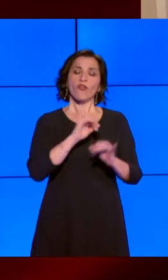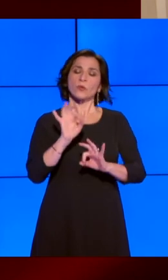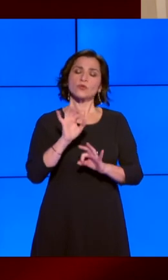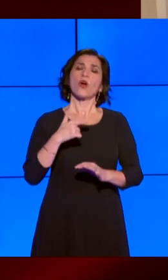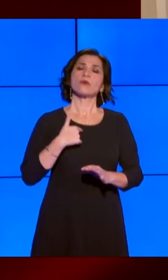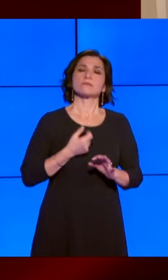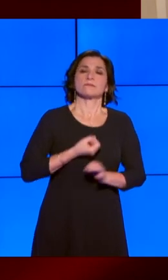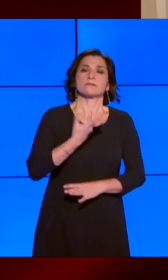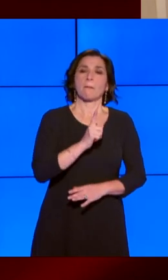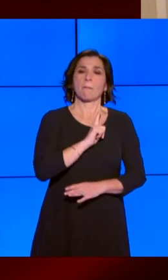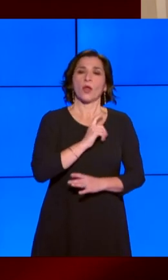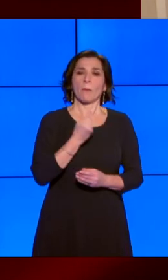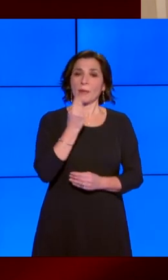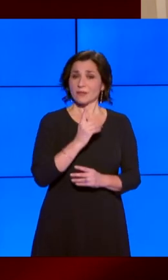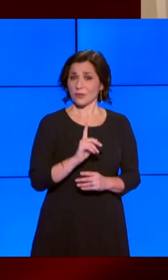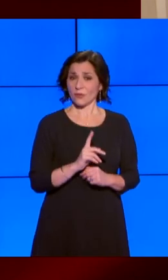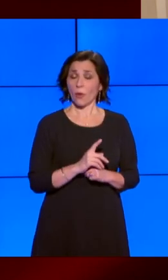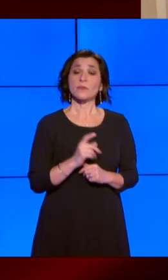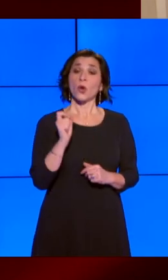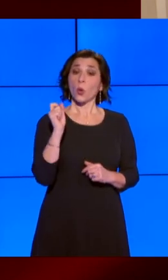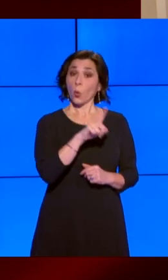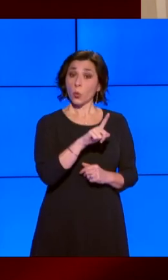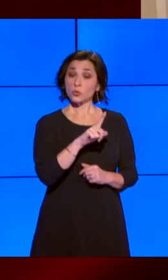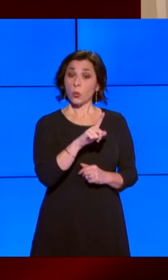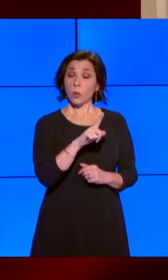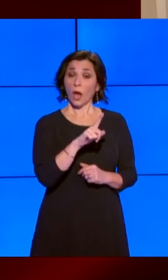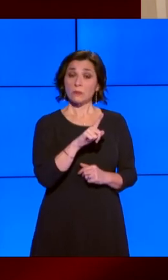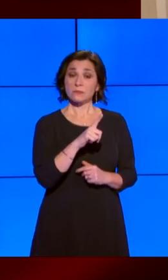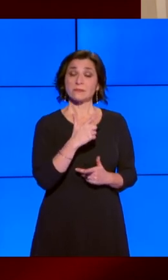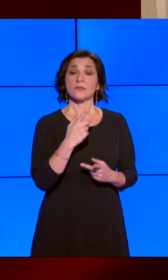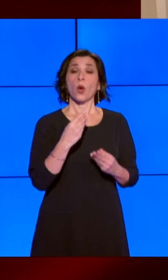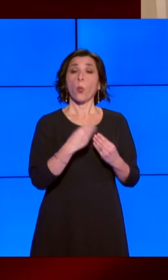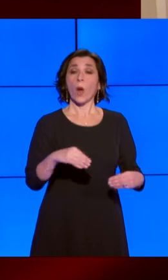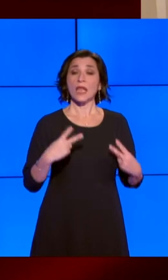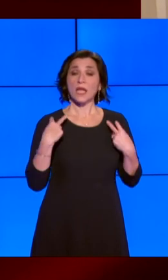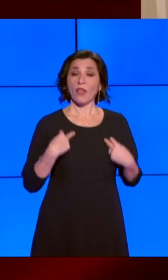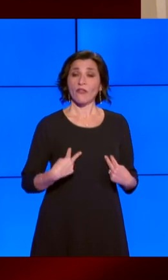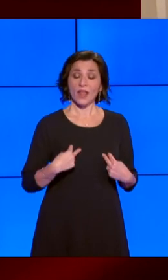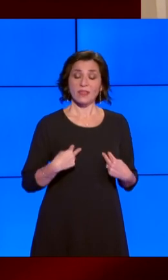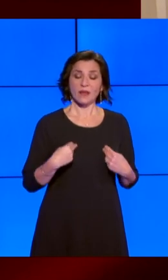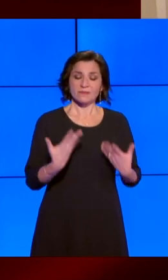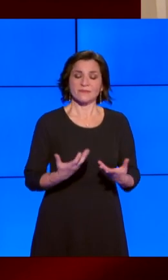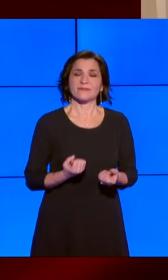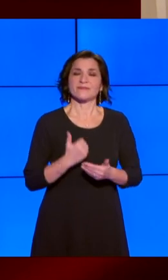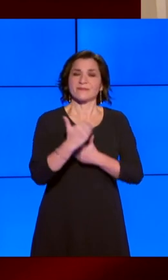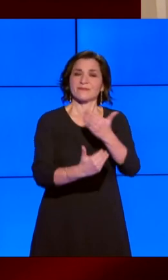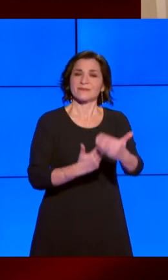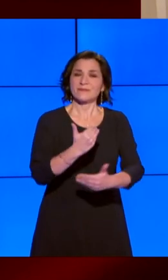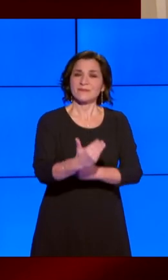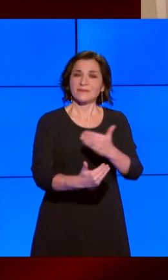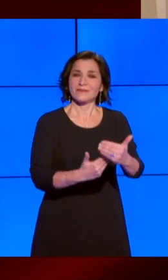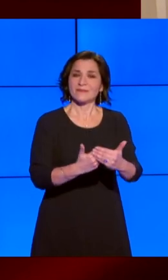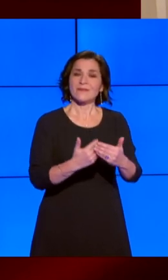La cultura è un grande propulsore di qualità della vita e rende il tessuto sociale di un paese più solido.